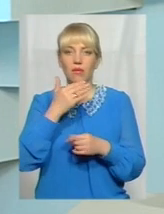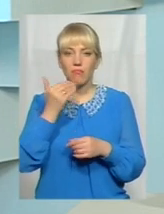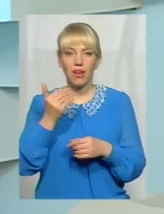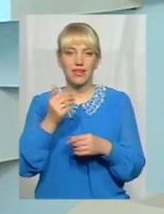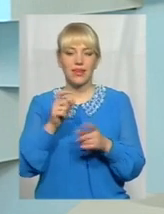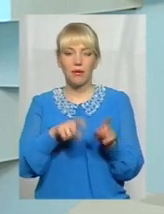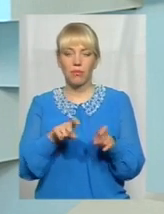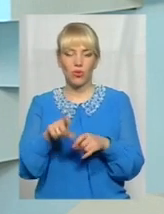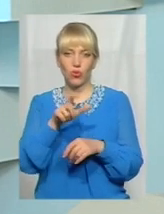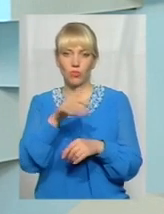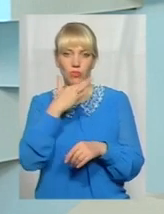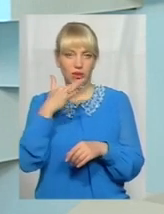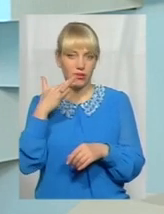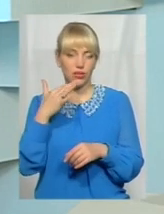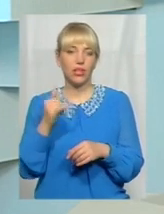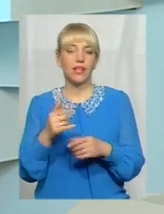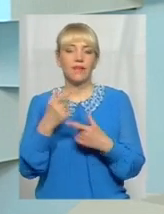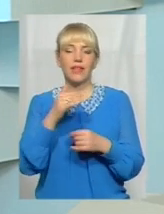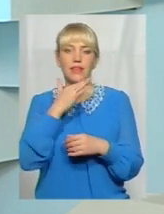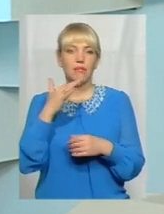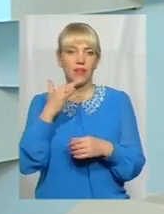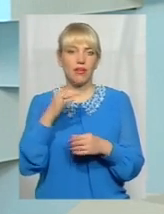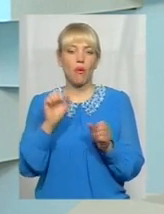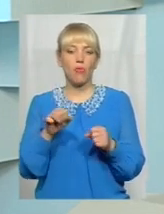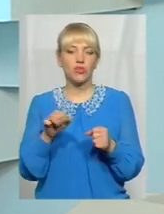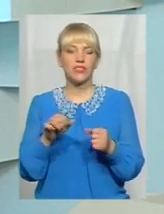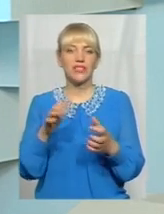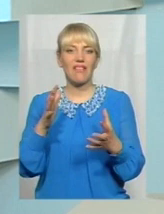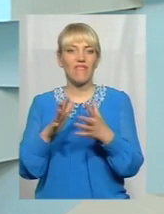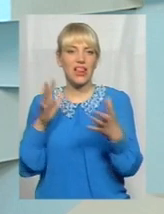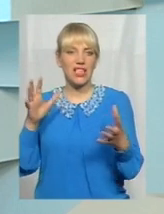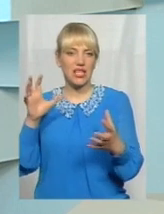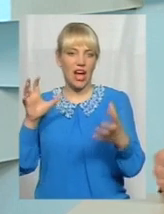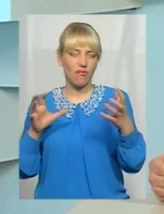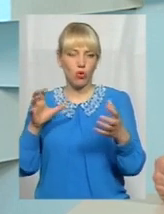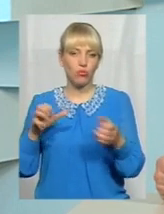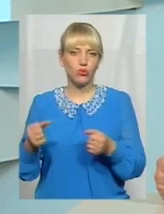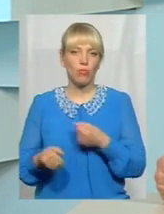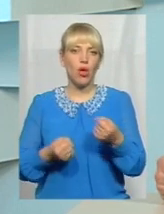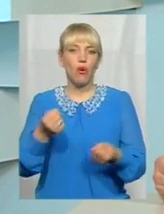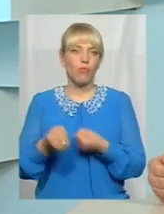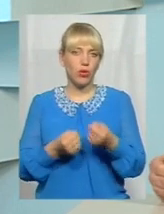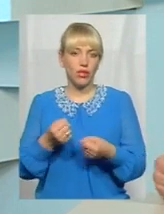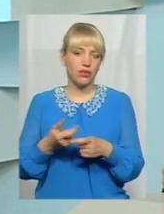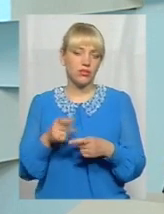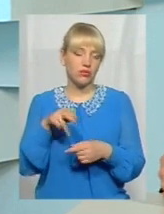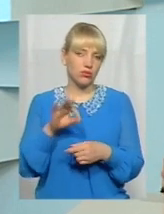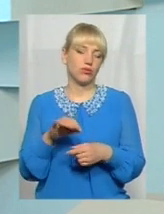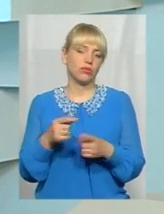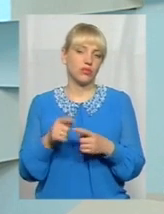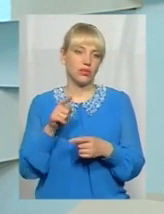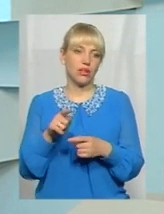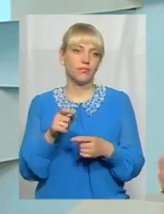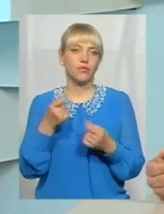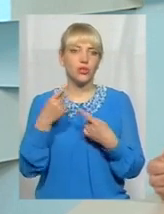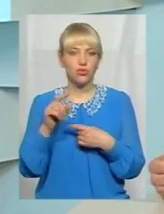там, де немає можливість проїхати великим автобусом, там працюють малогабаритні. Звичайно, не такі ж маршрутки, як в нас. Вони більш